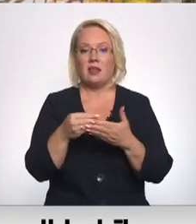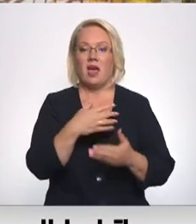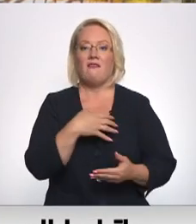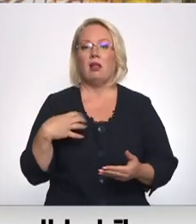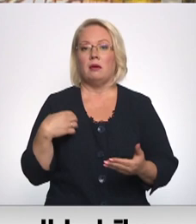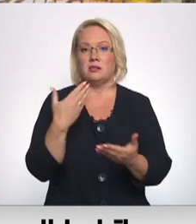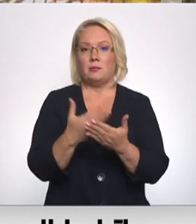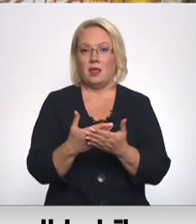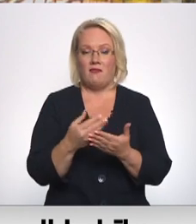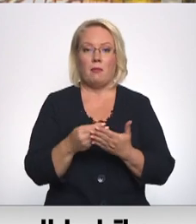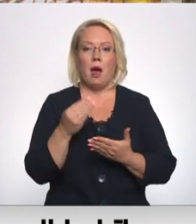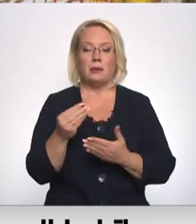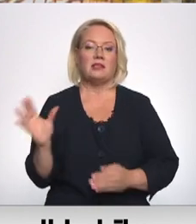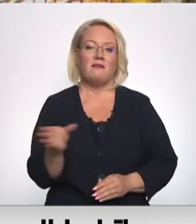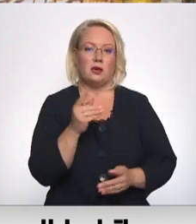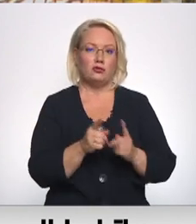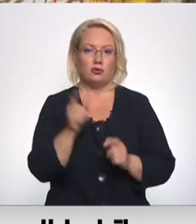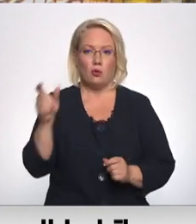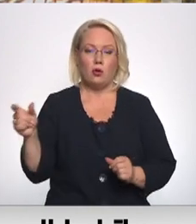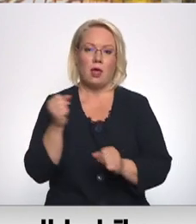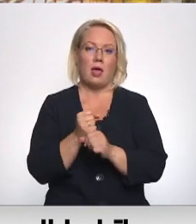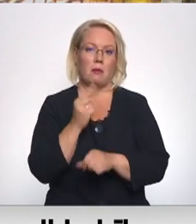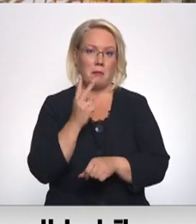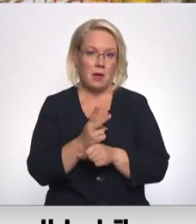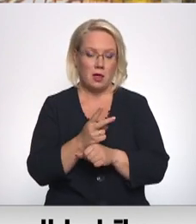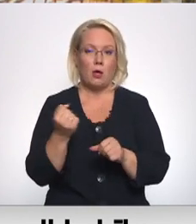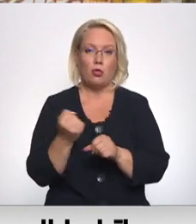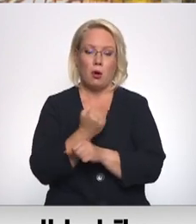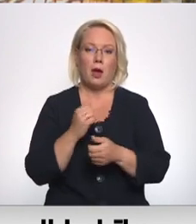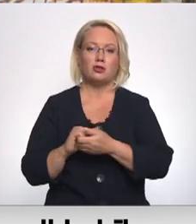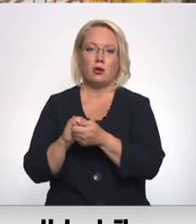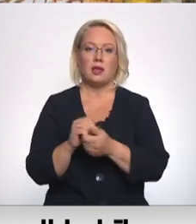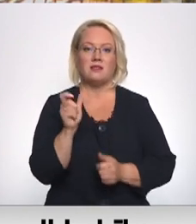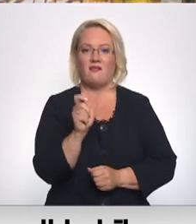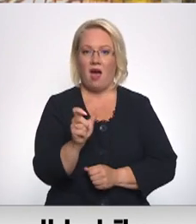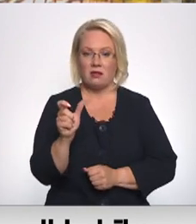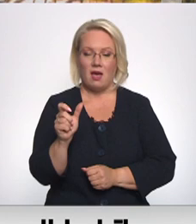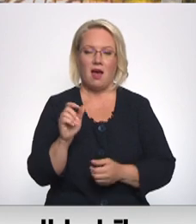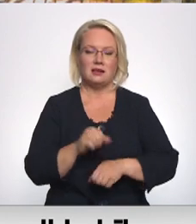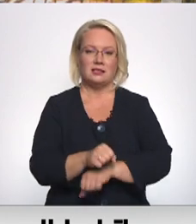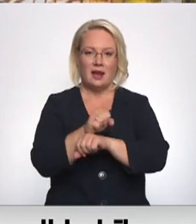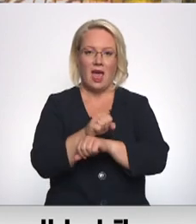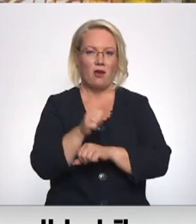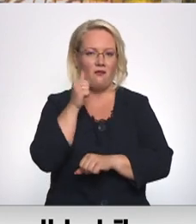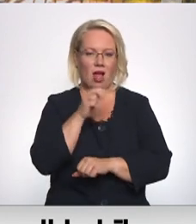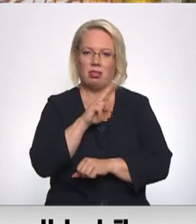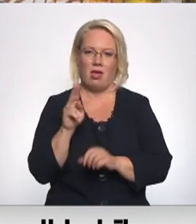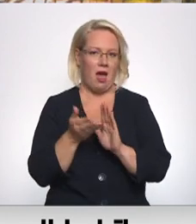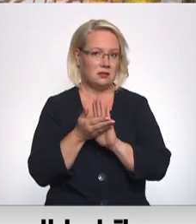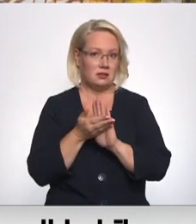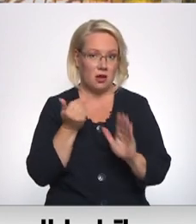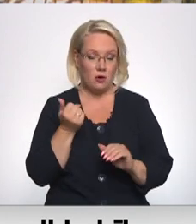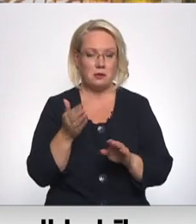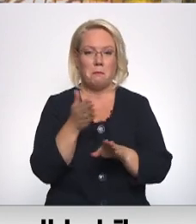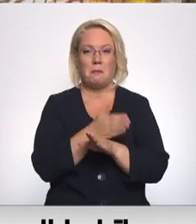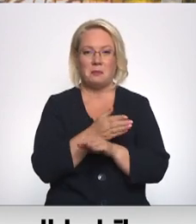piedāvājumu apmaksāt visus skolotāju darba pienākumus, tomēr solidaritātes vārdā streiku pagaidām neatsauc. Pirms nejauk laika ir